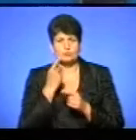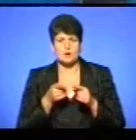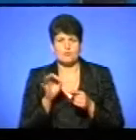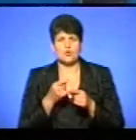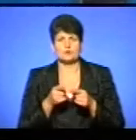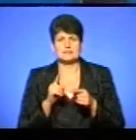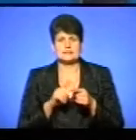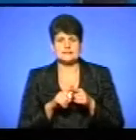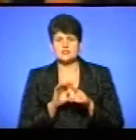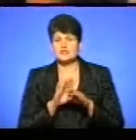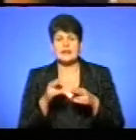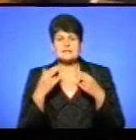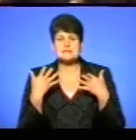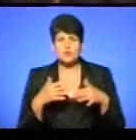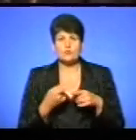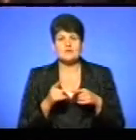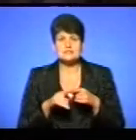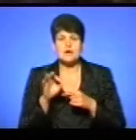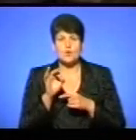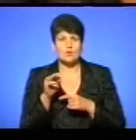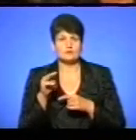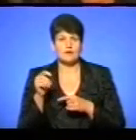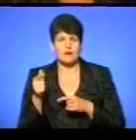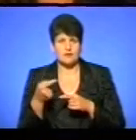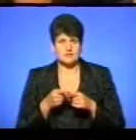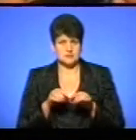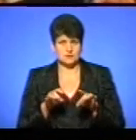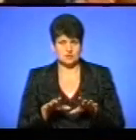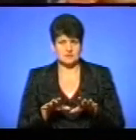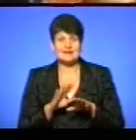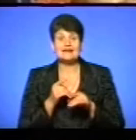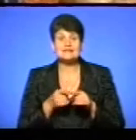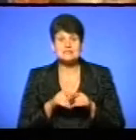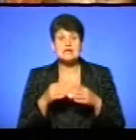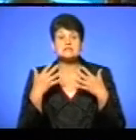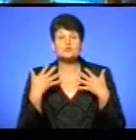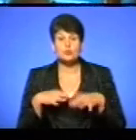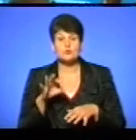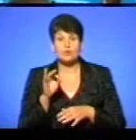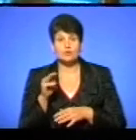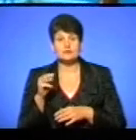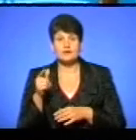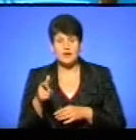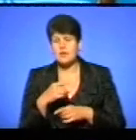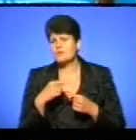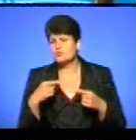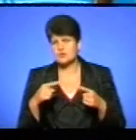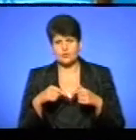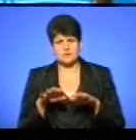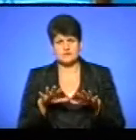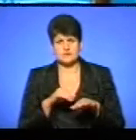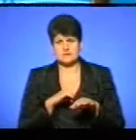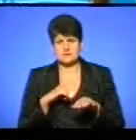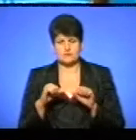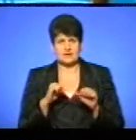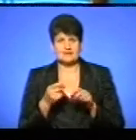чи не згубить це ОТГ, такі рішення? Це згубить не тільки ОТГ, це згубить будь-які органи місцевого спорядбання, і тут потрібно